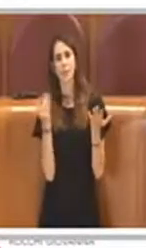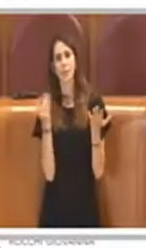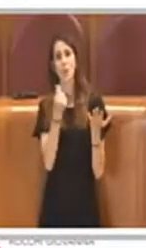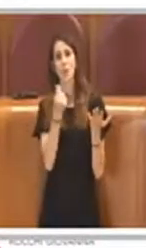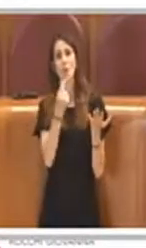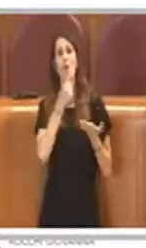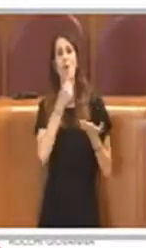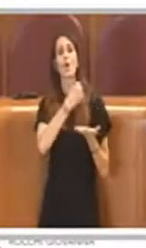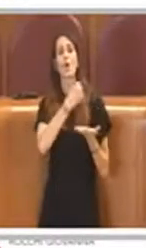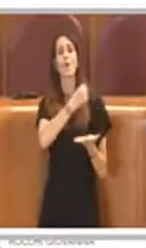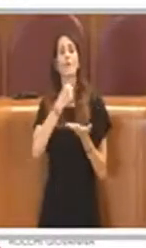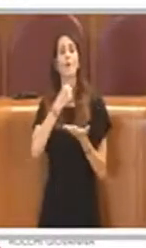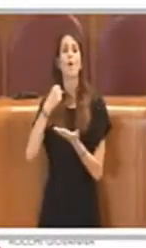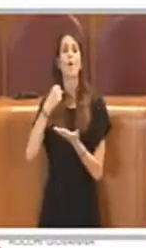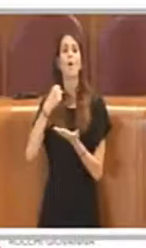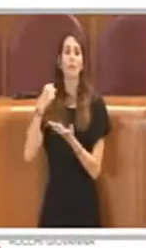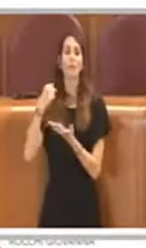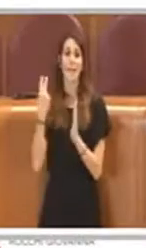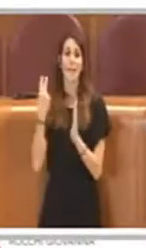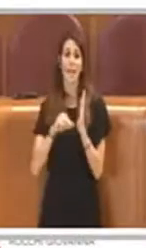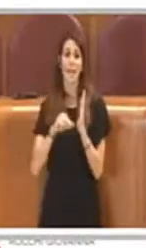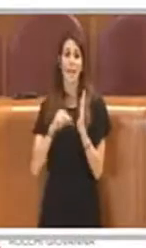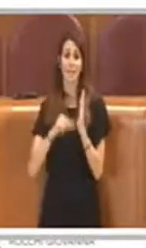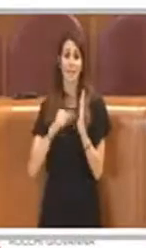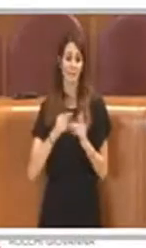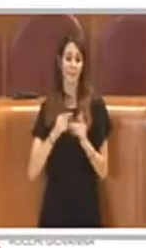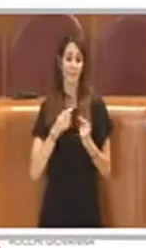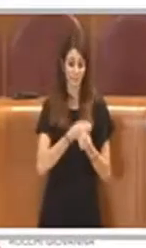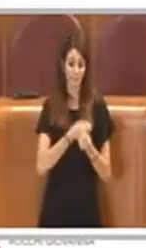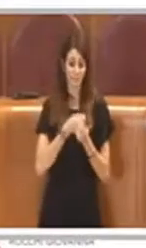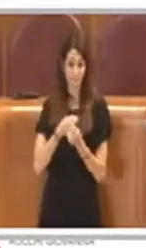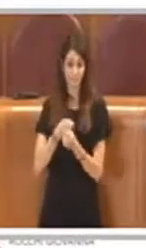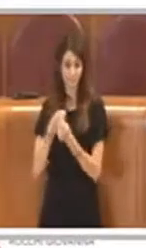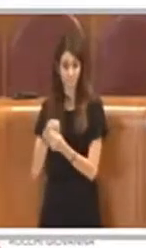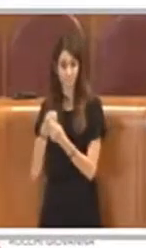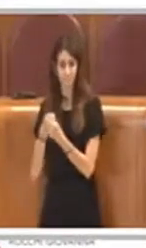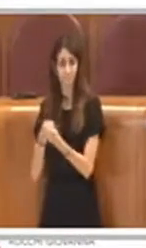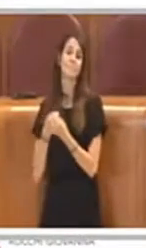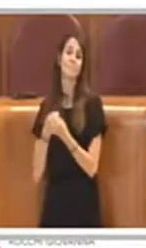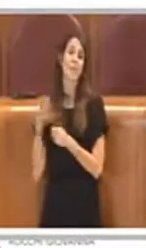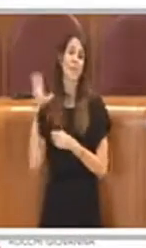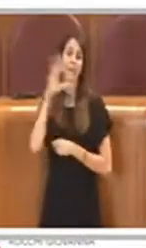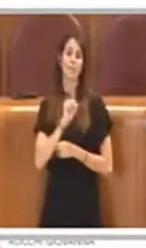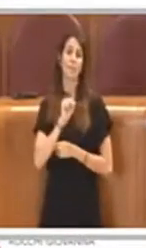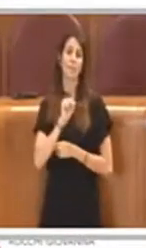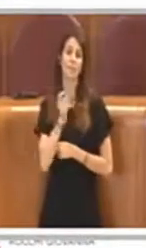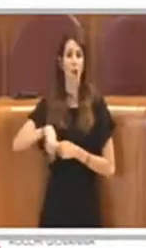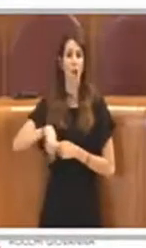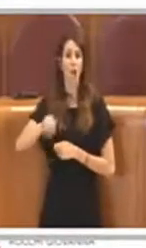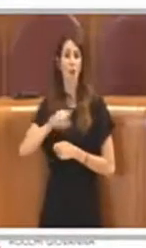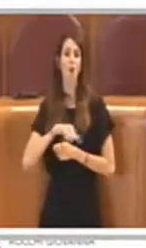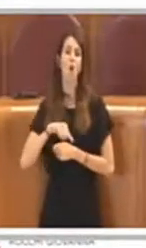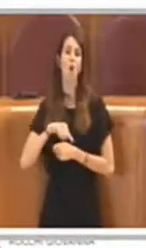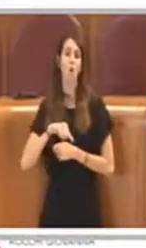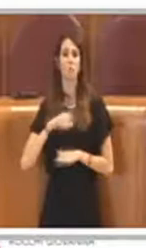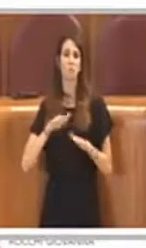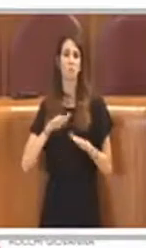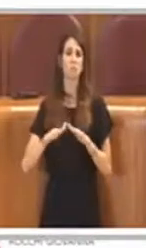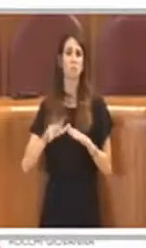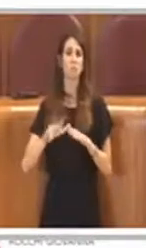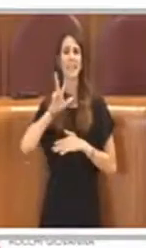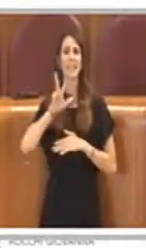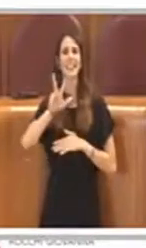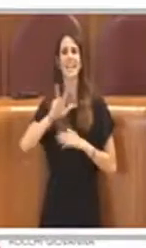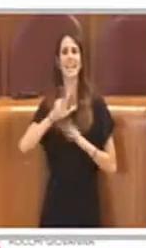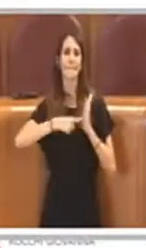che vengono movimentati da questi emendamenti, e vado a chiudere Presidente, si accorgeranno che siamo complessivamente intorno a 3